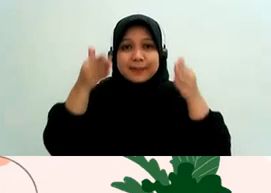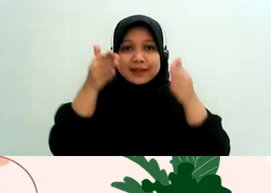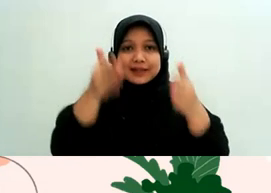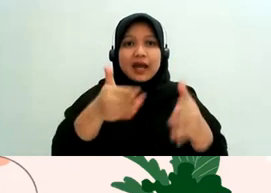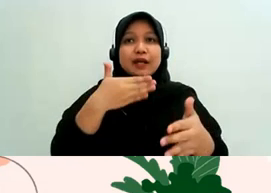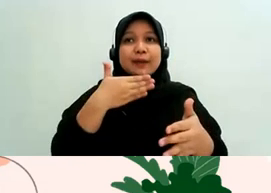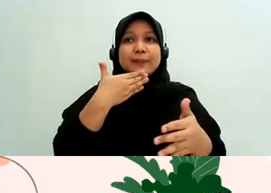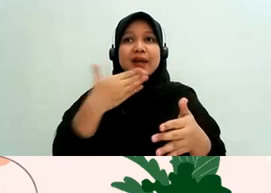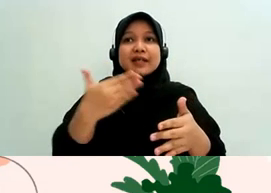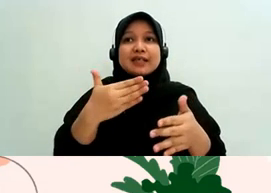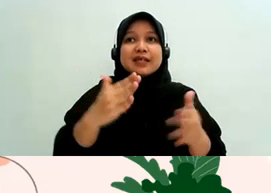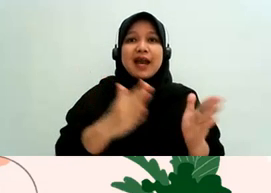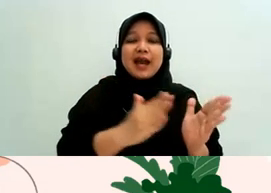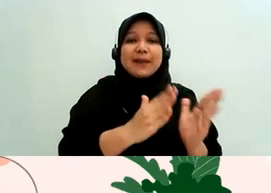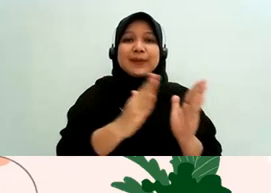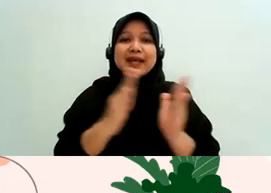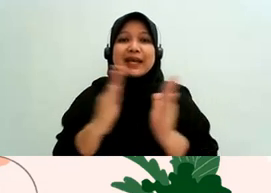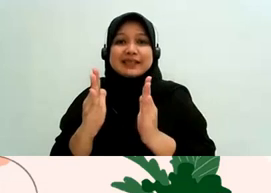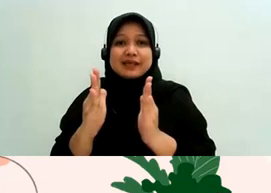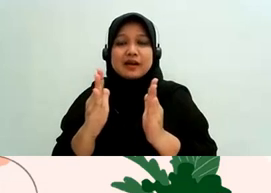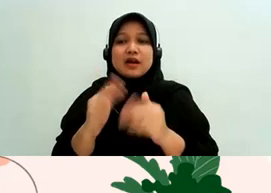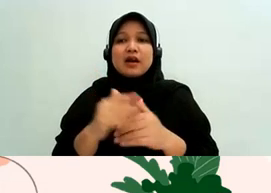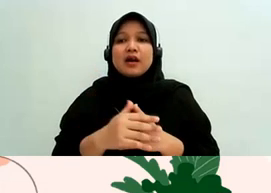apa namanya